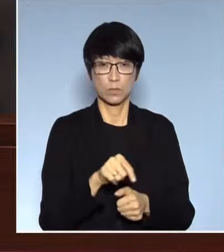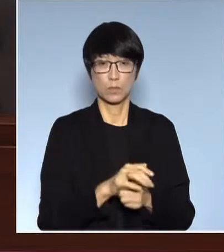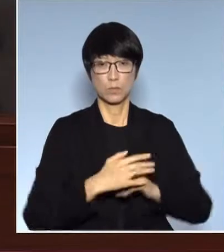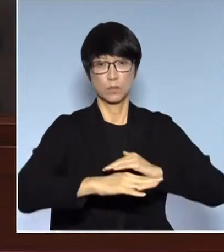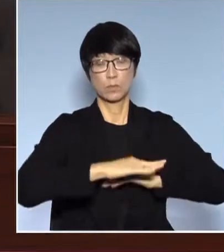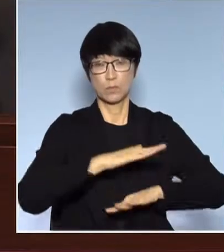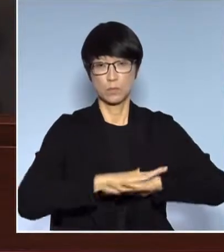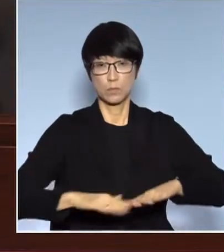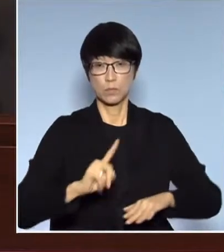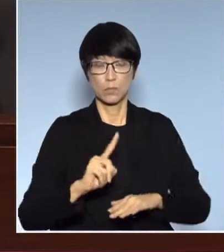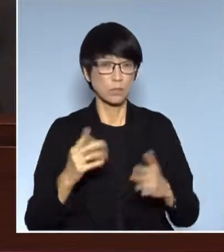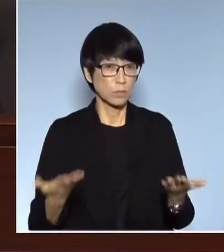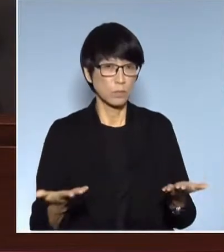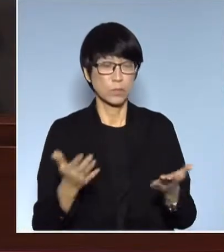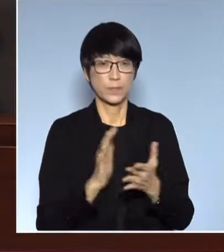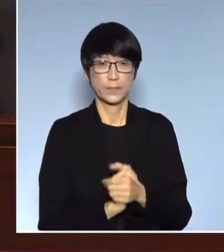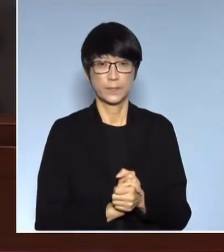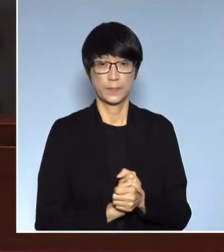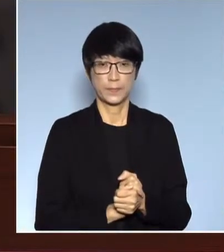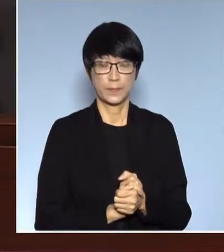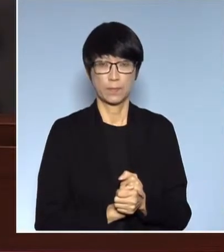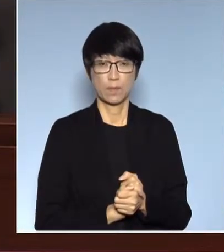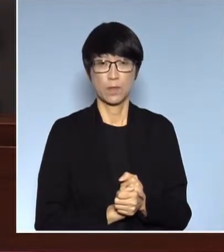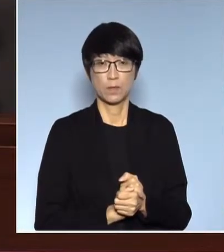安全呢那這個我們叫做邊界安全的問題就是他在說